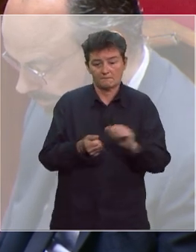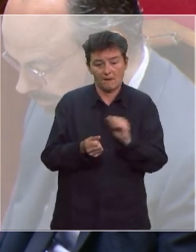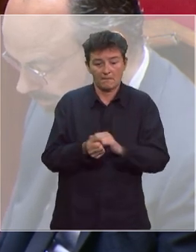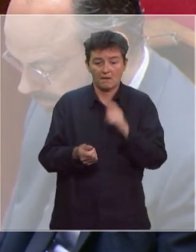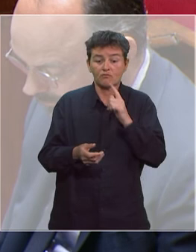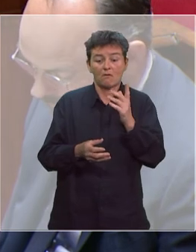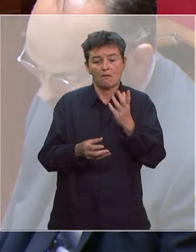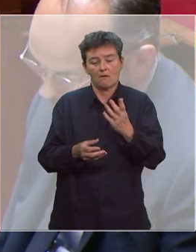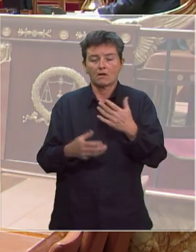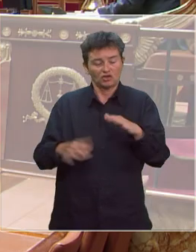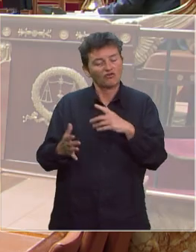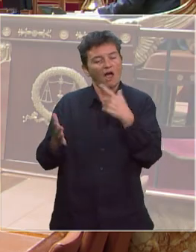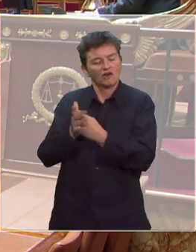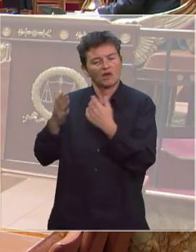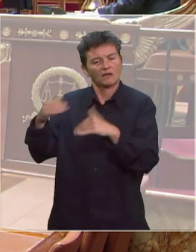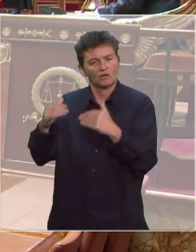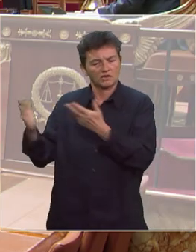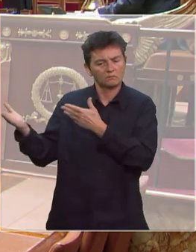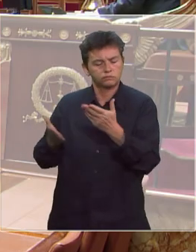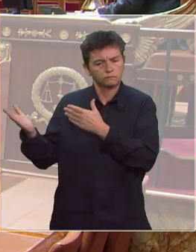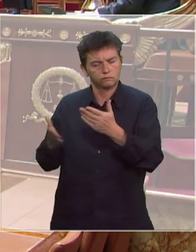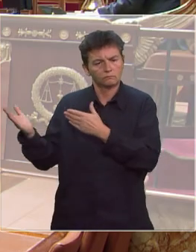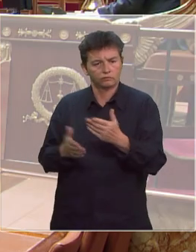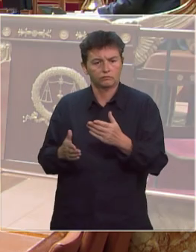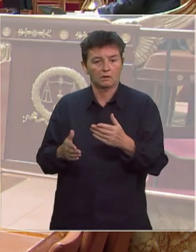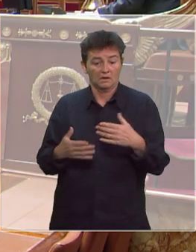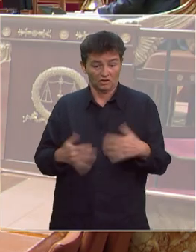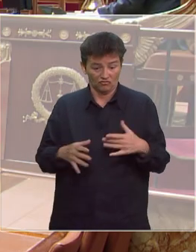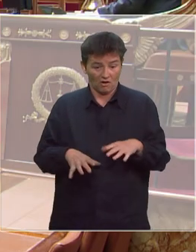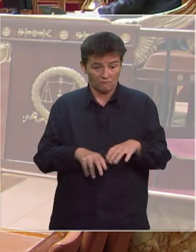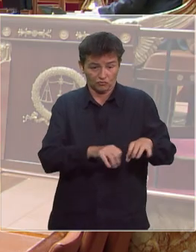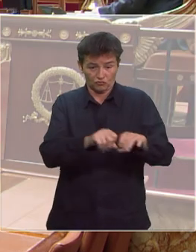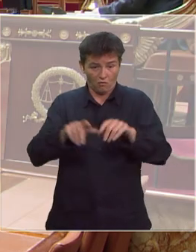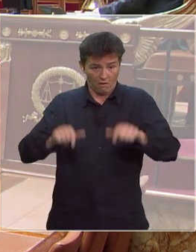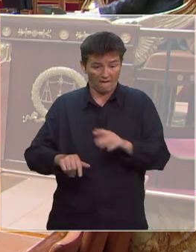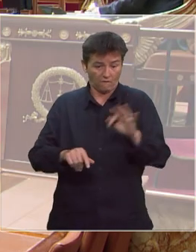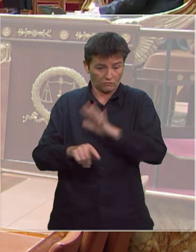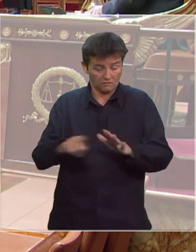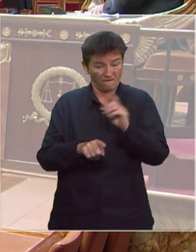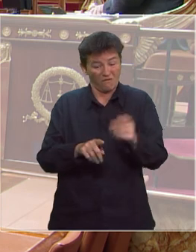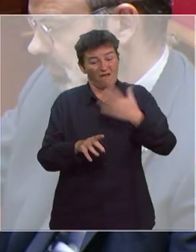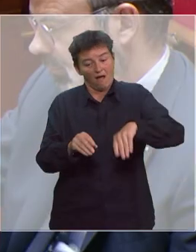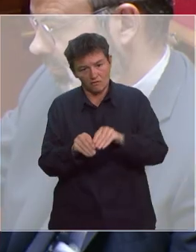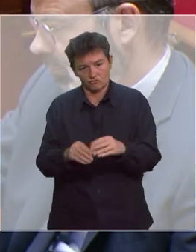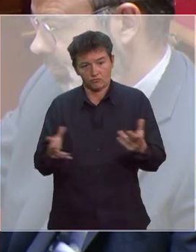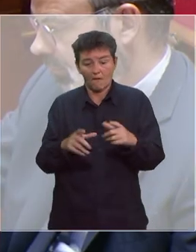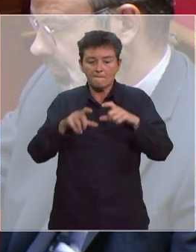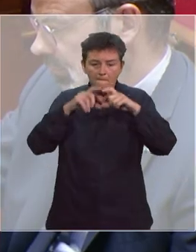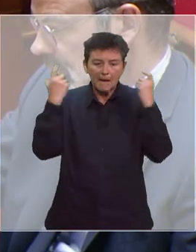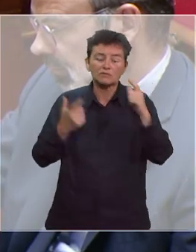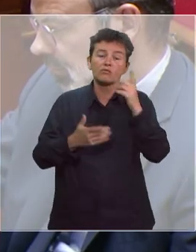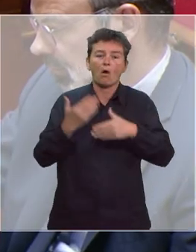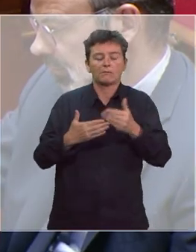complément des importations de masques et de la production intensive dans l'ensemble des filières de production françaises, des masques alternatifs,